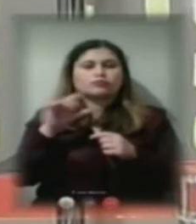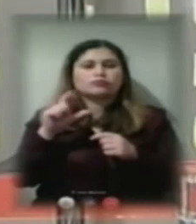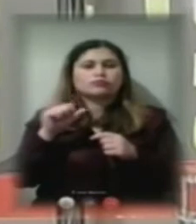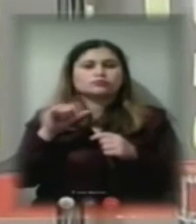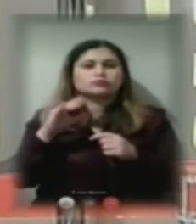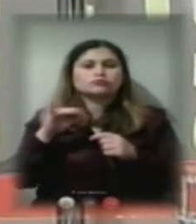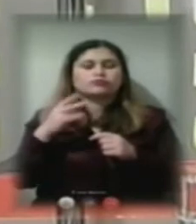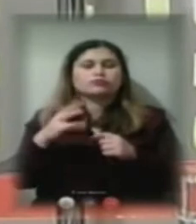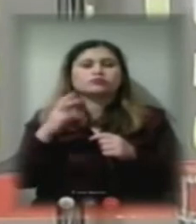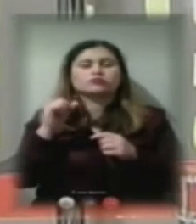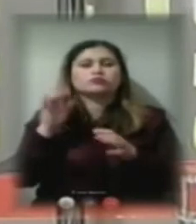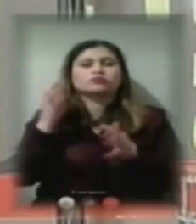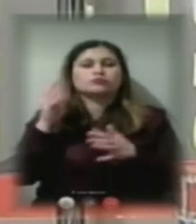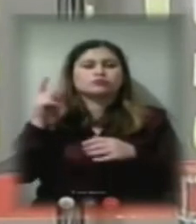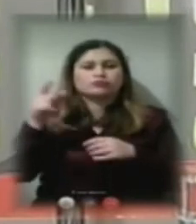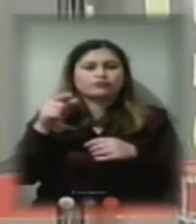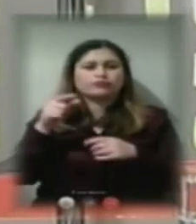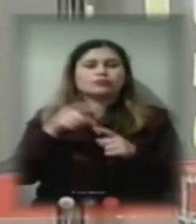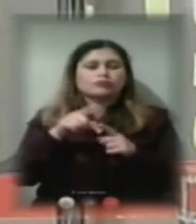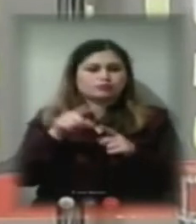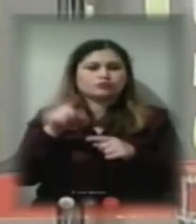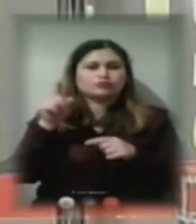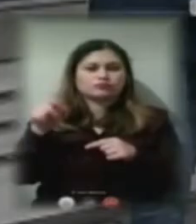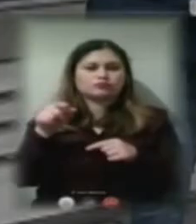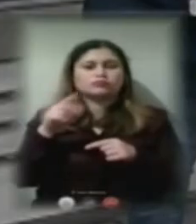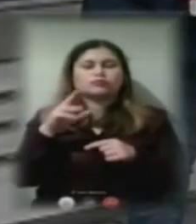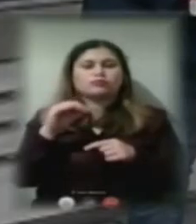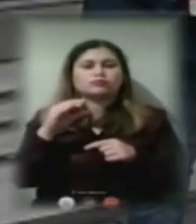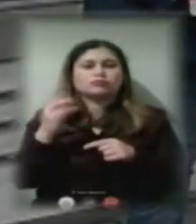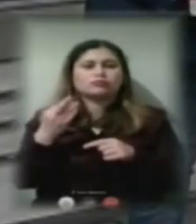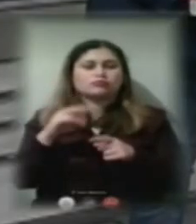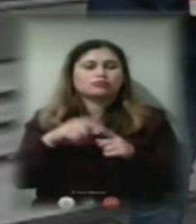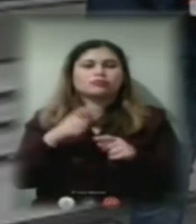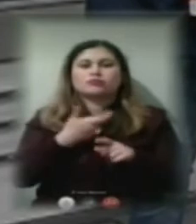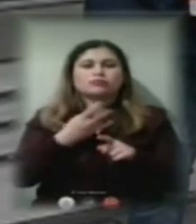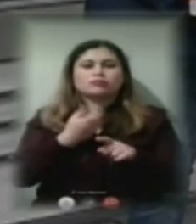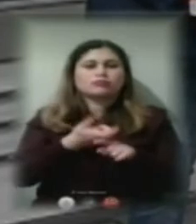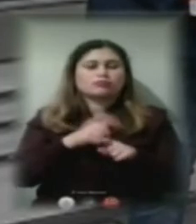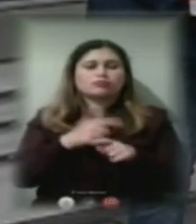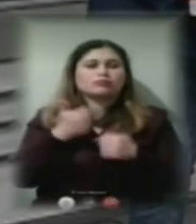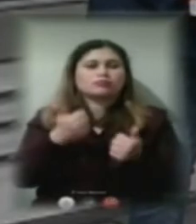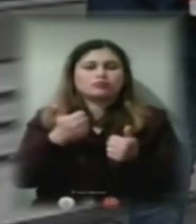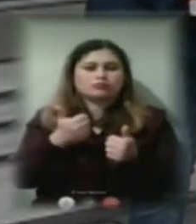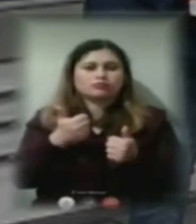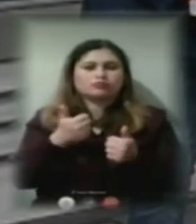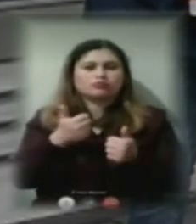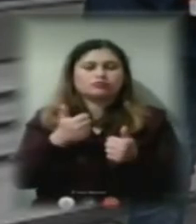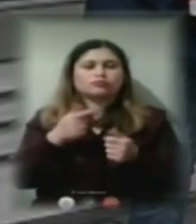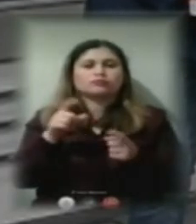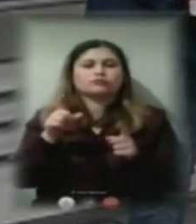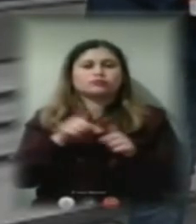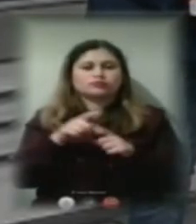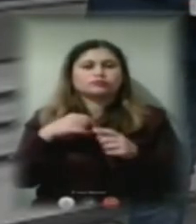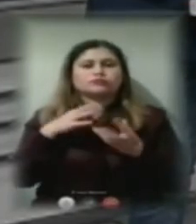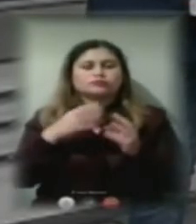Укрніозі, там також ситуація з кокельній не дуже гарна, і все ж таки ми прийняли